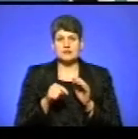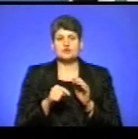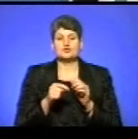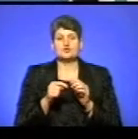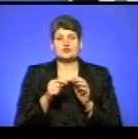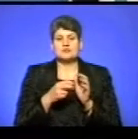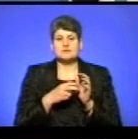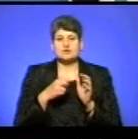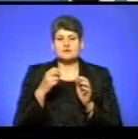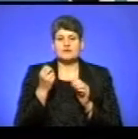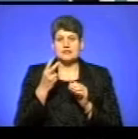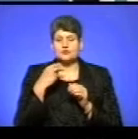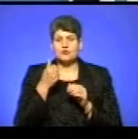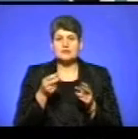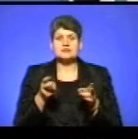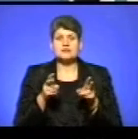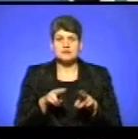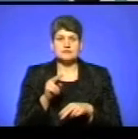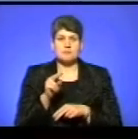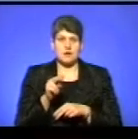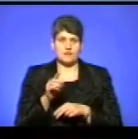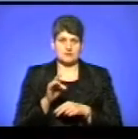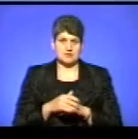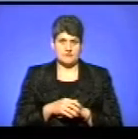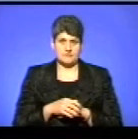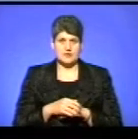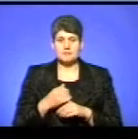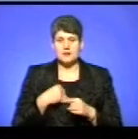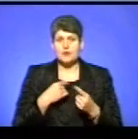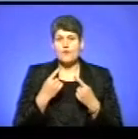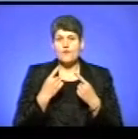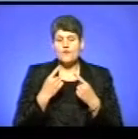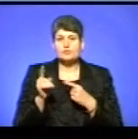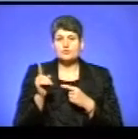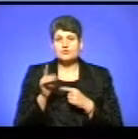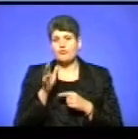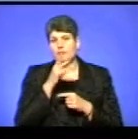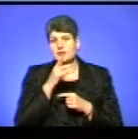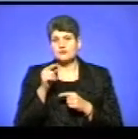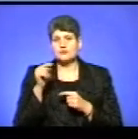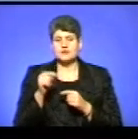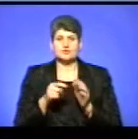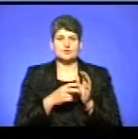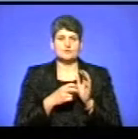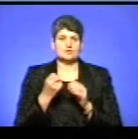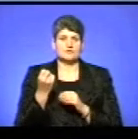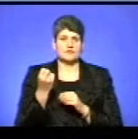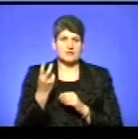року він залишався православним. І ми говоримо, що у період десь 1712